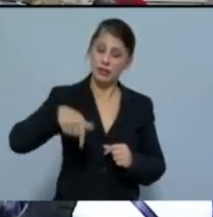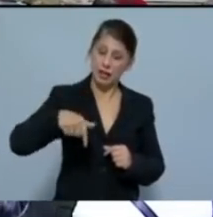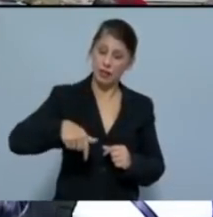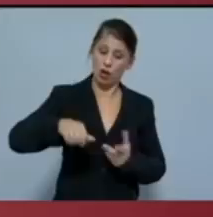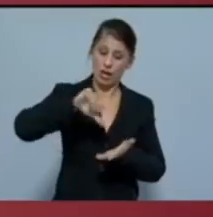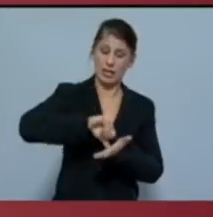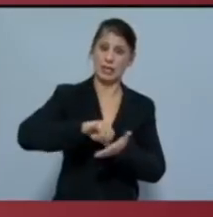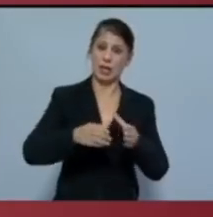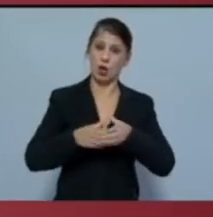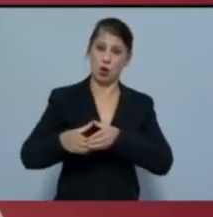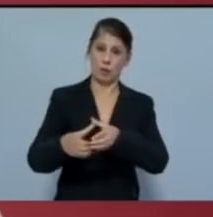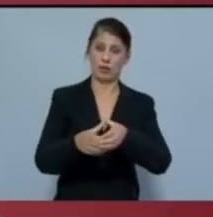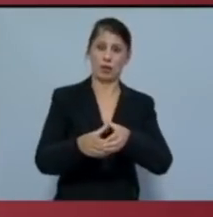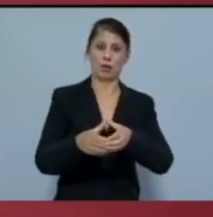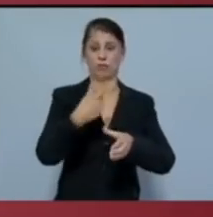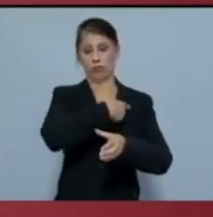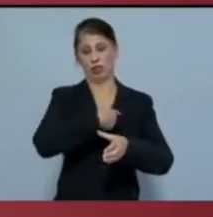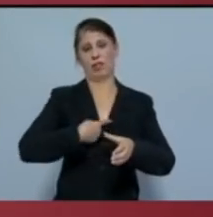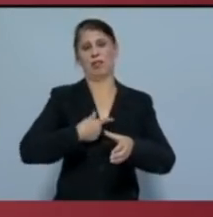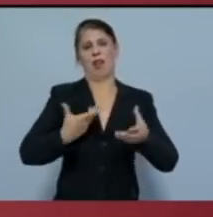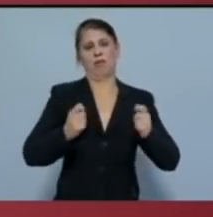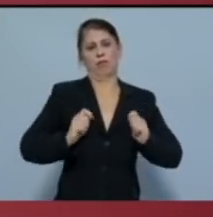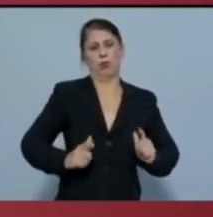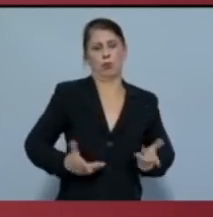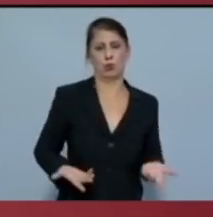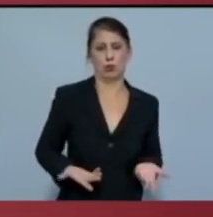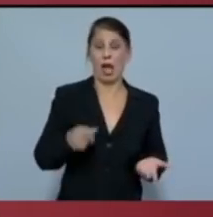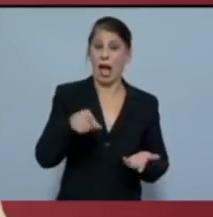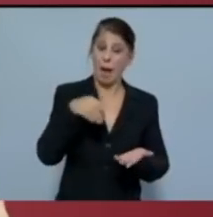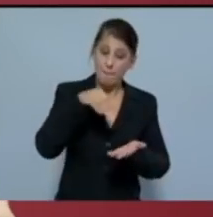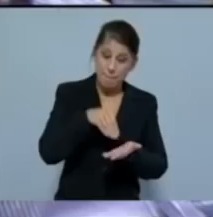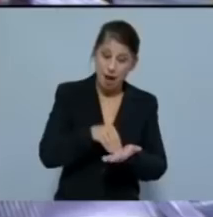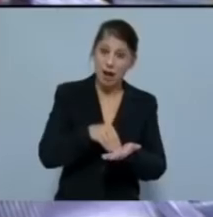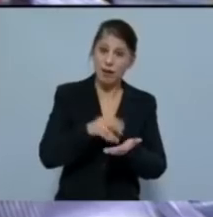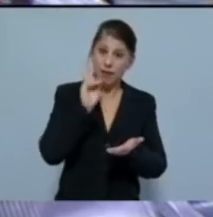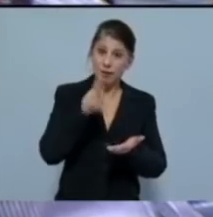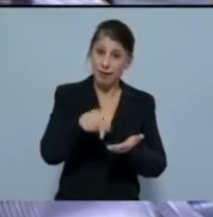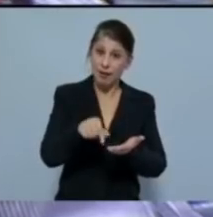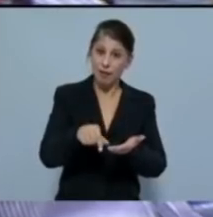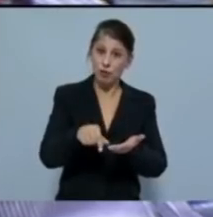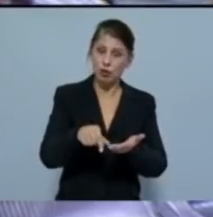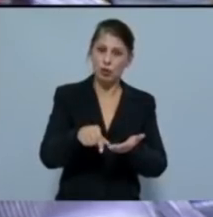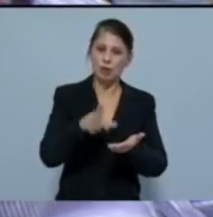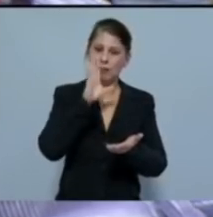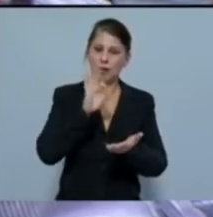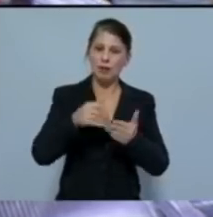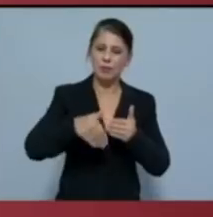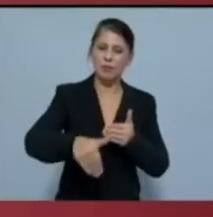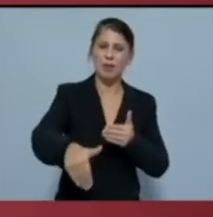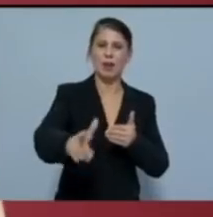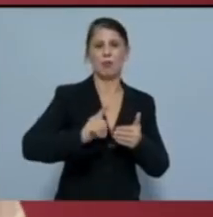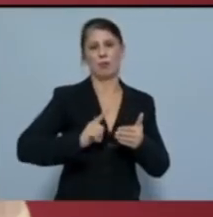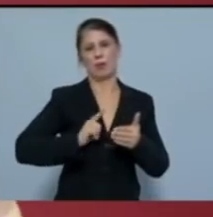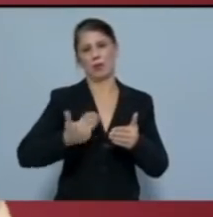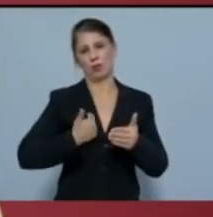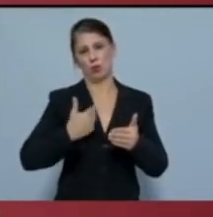και την άρχουσα τάξη. Είναι μια ακόμη πλευρά του πραγματικού μέλλοντος που περιμένει την